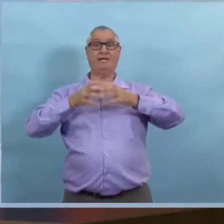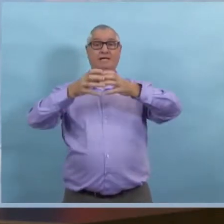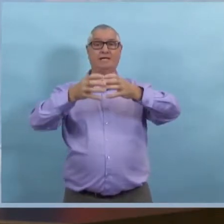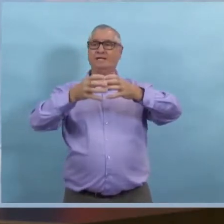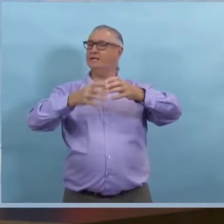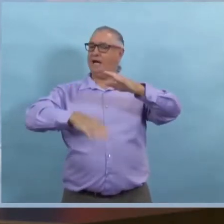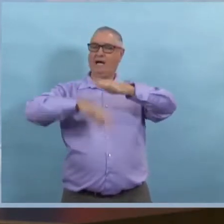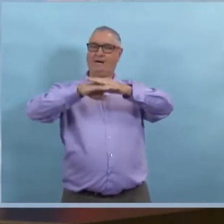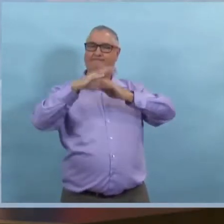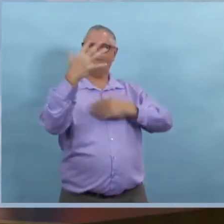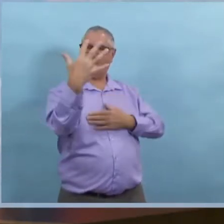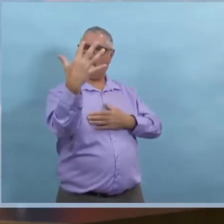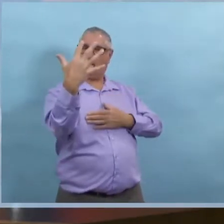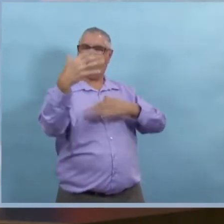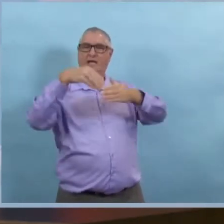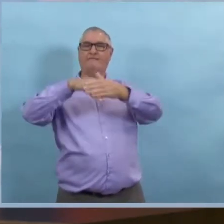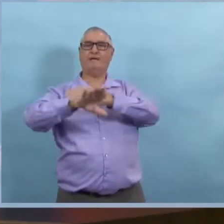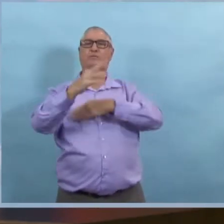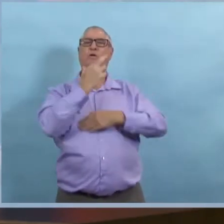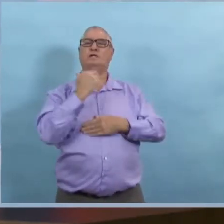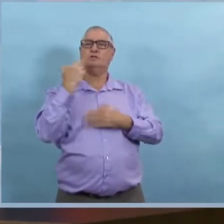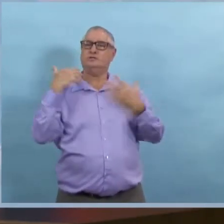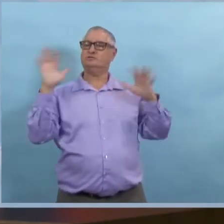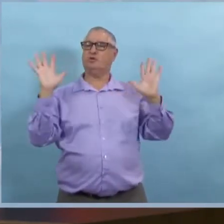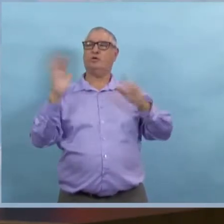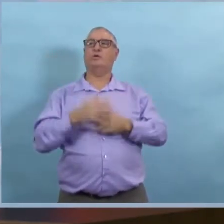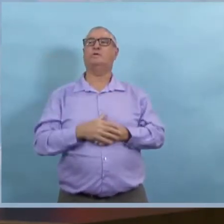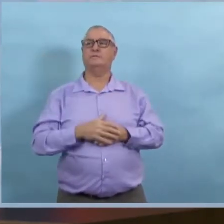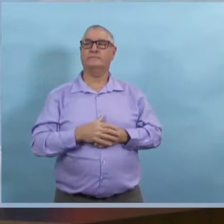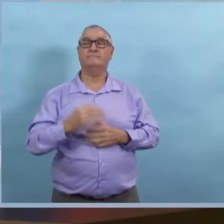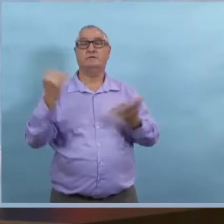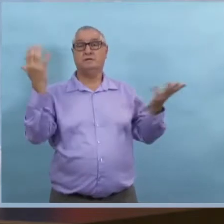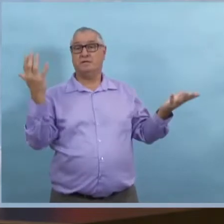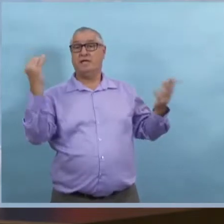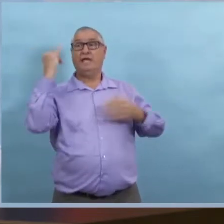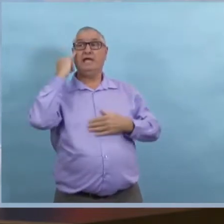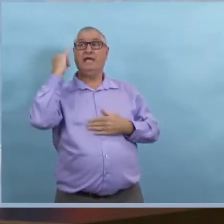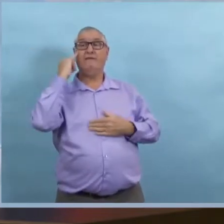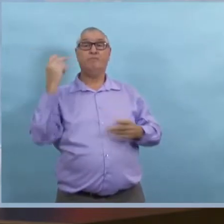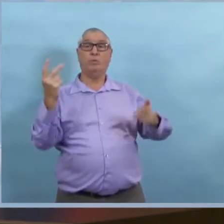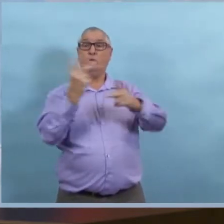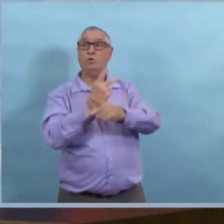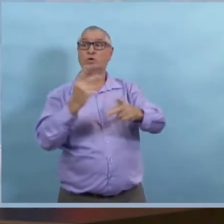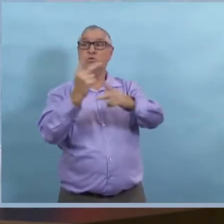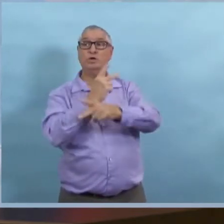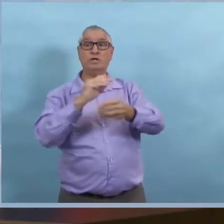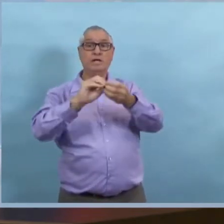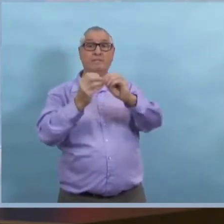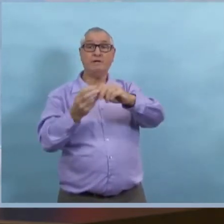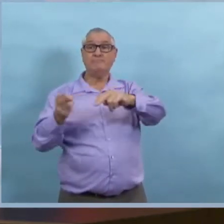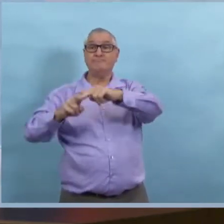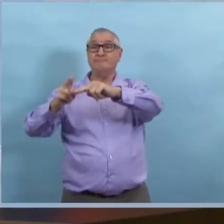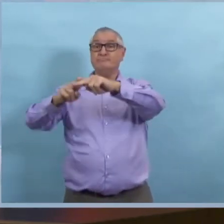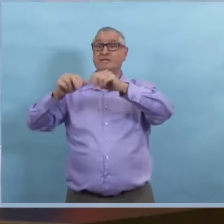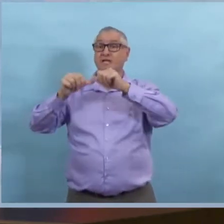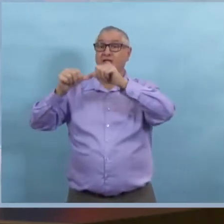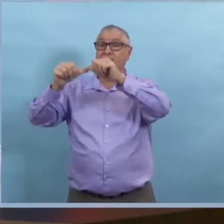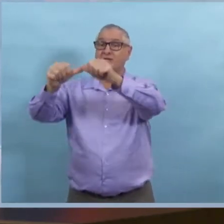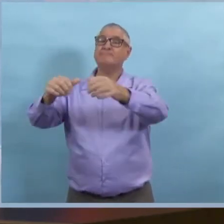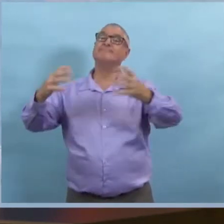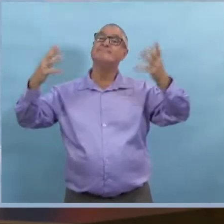seulement avec des groupes de taille de 5 personnes maximum. Et on pense que c'est suffisant comme mesure pour le moment. Mais comme tout le reste,